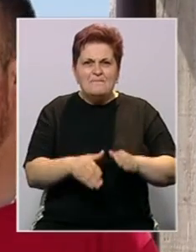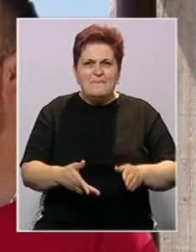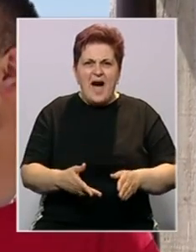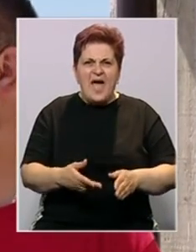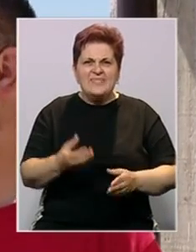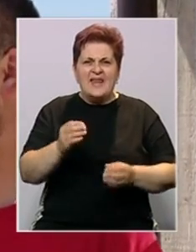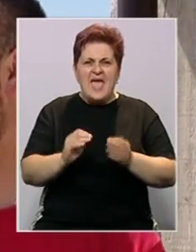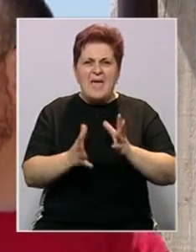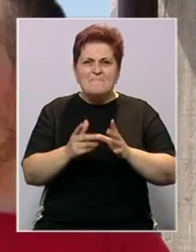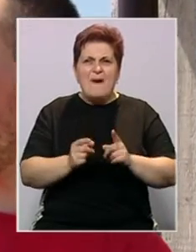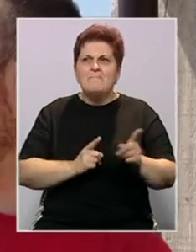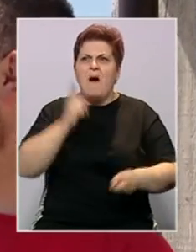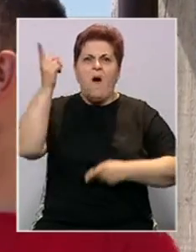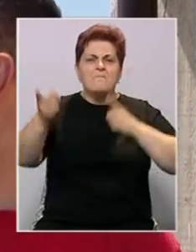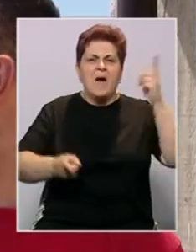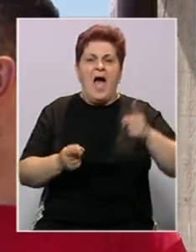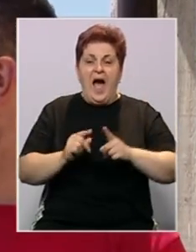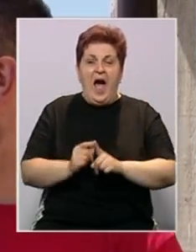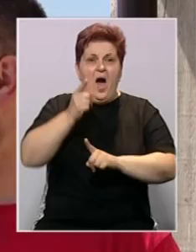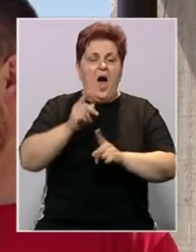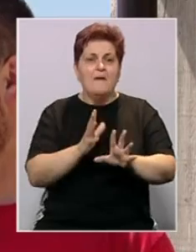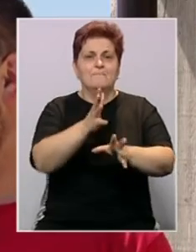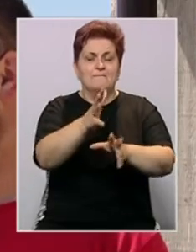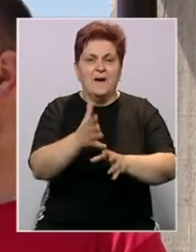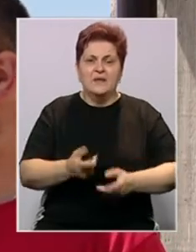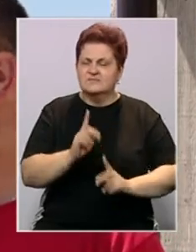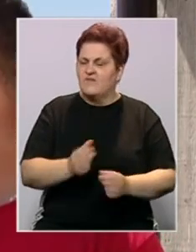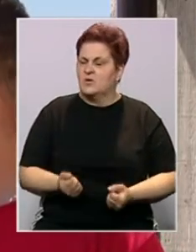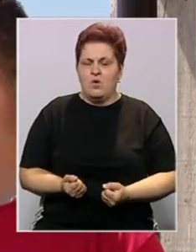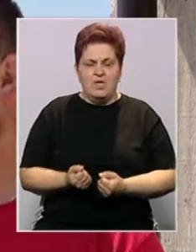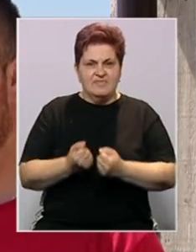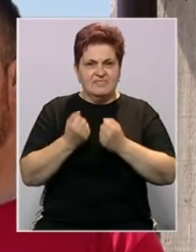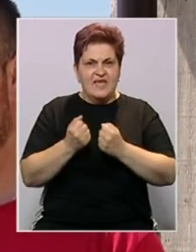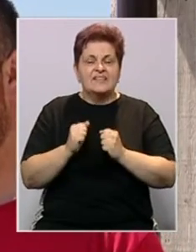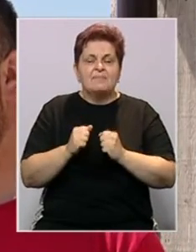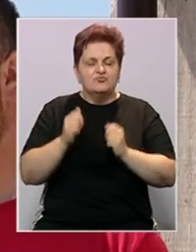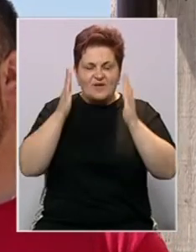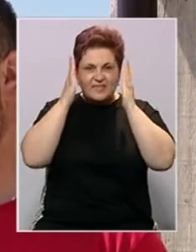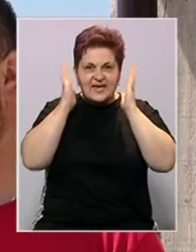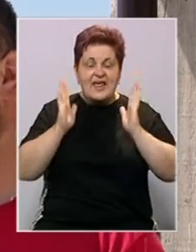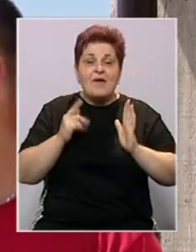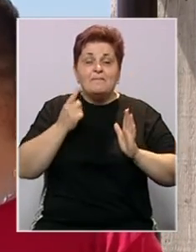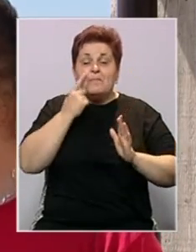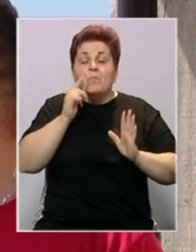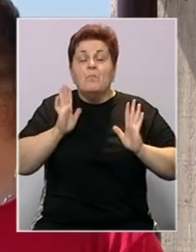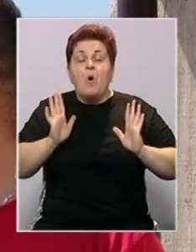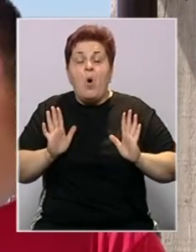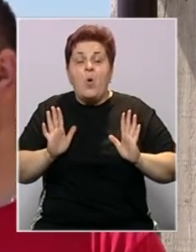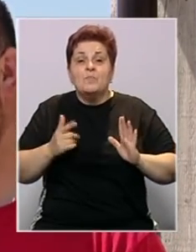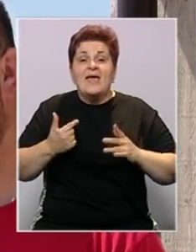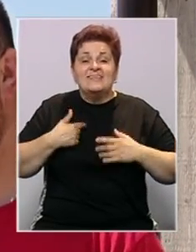šišarke zapaljene lete, pale još dalje. Stvarno je teško, treba čuvati glavu, trudimo se da svi ostanemo